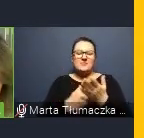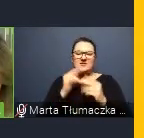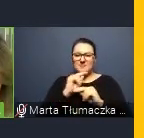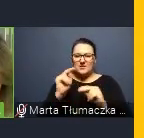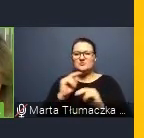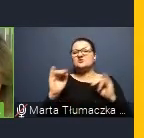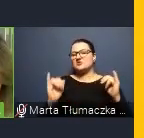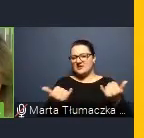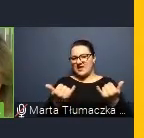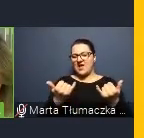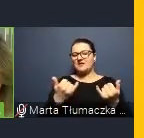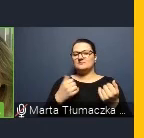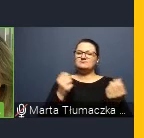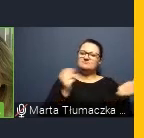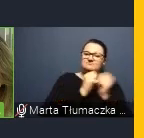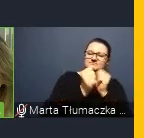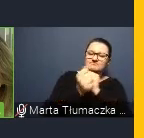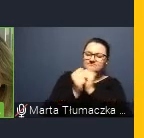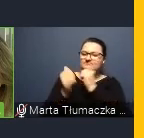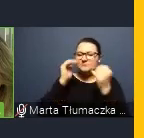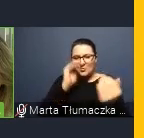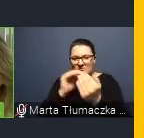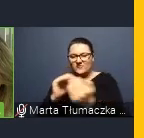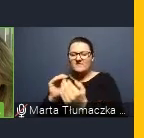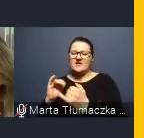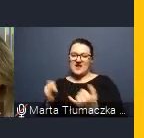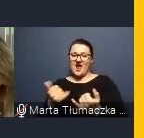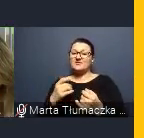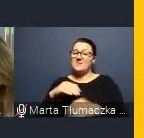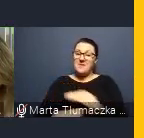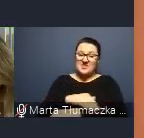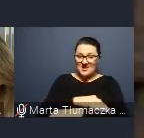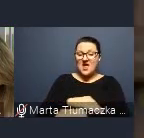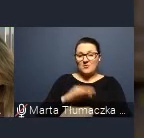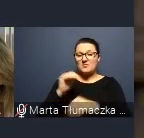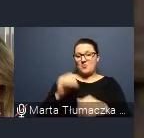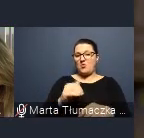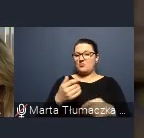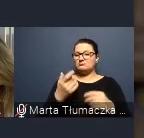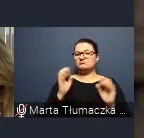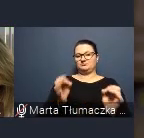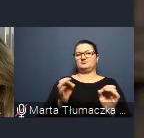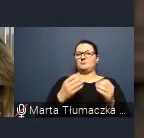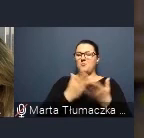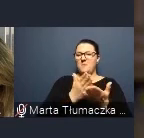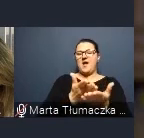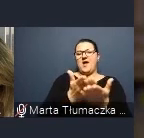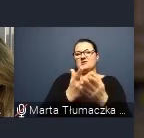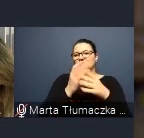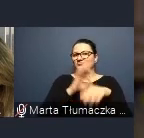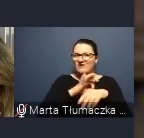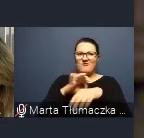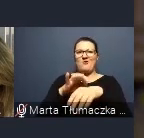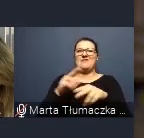modyfikować? Te materiały niepątpliwie mogą stać się dobrym przewodnikiem, a wręcz narzędziem